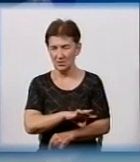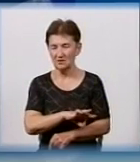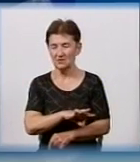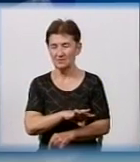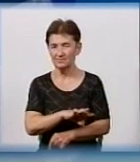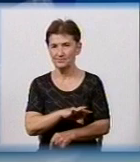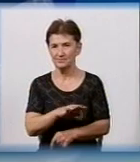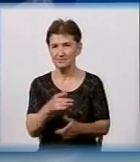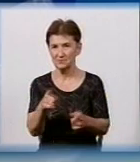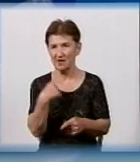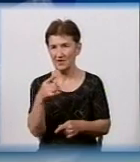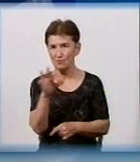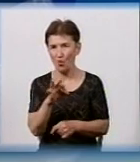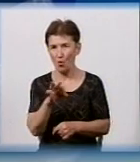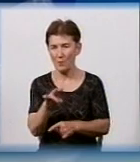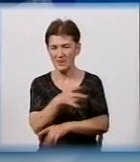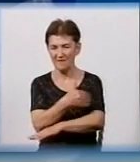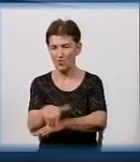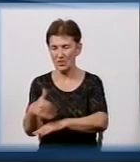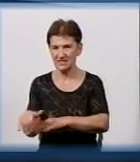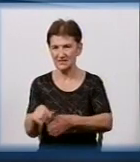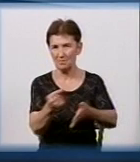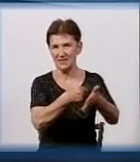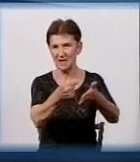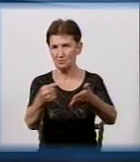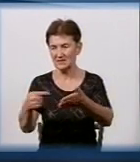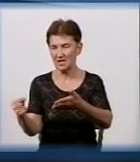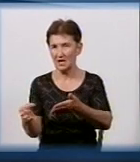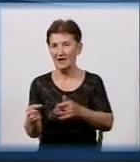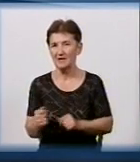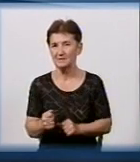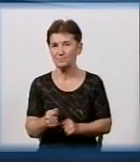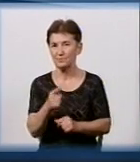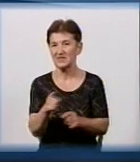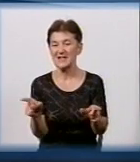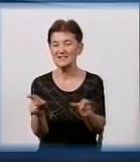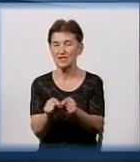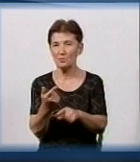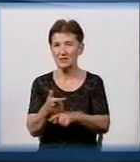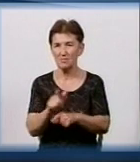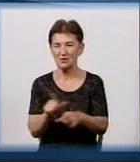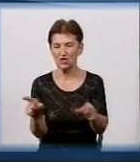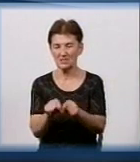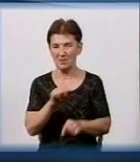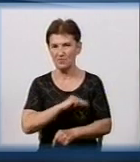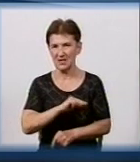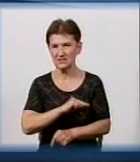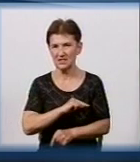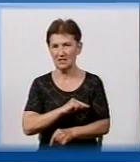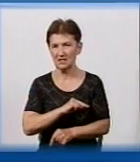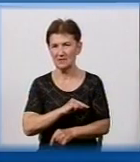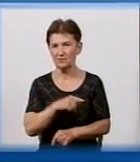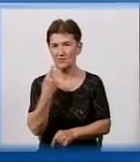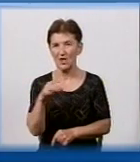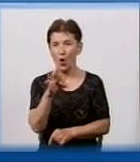наркотиків у Кропивницькому на вулицях, вуличні написи на стінах, з ким у вас є найбільша співпраця? Тобто, мова про